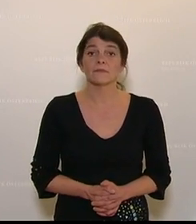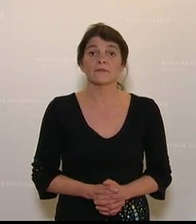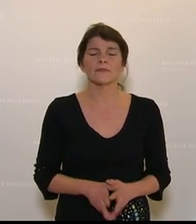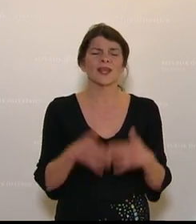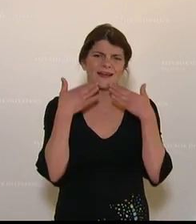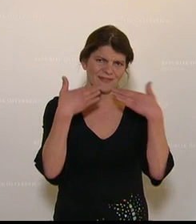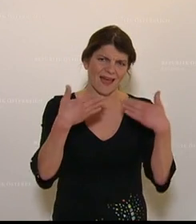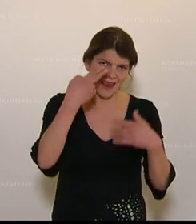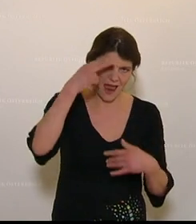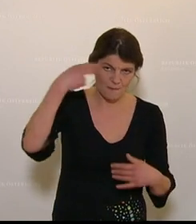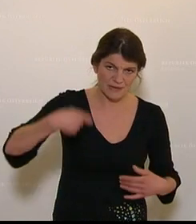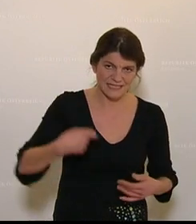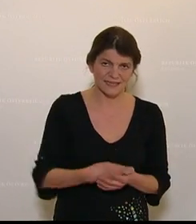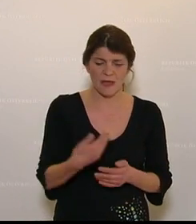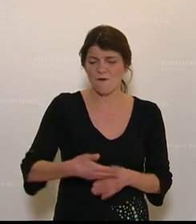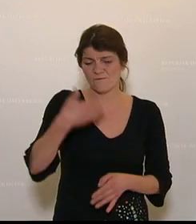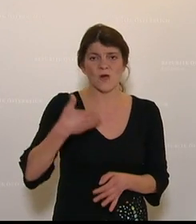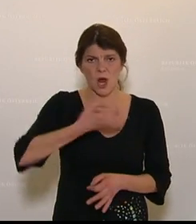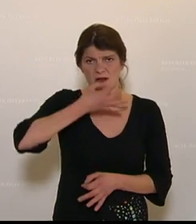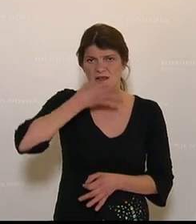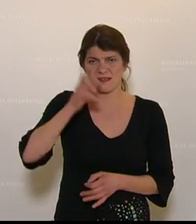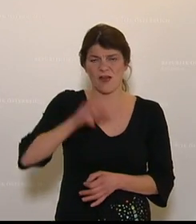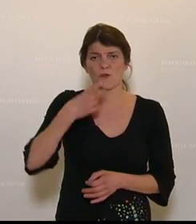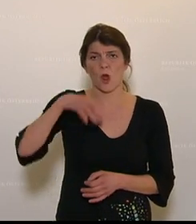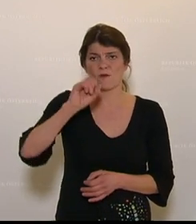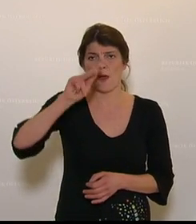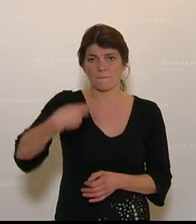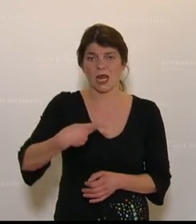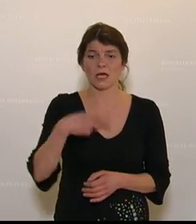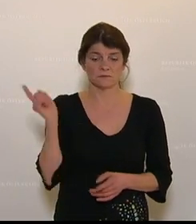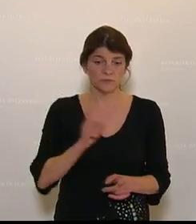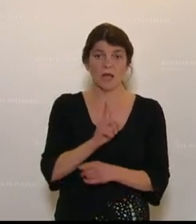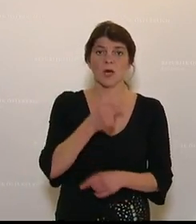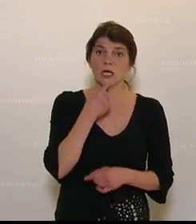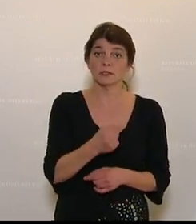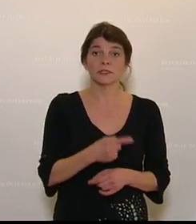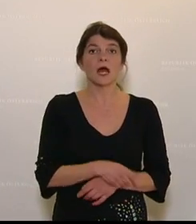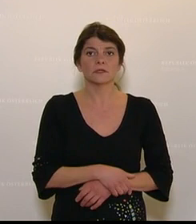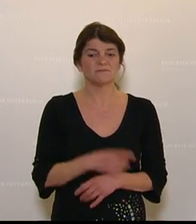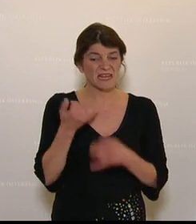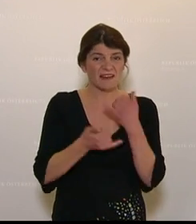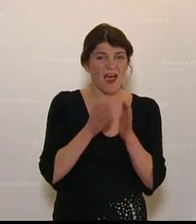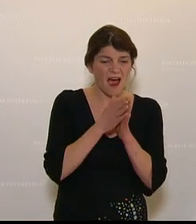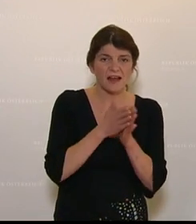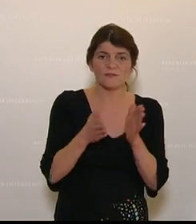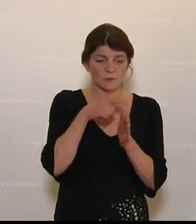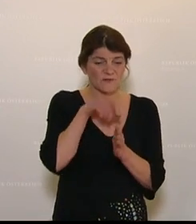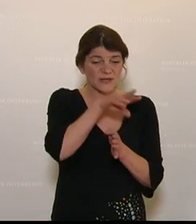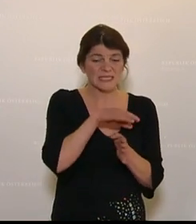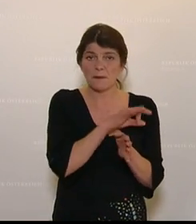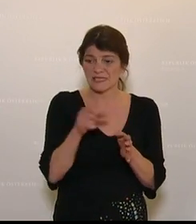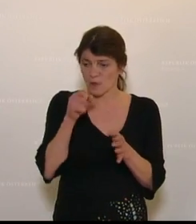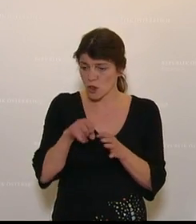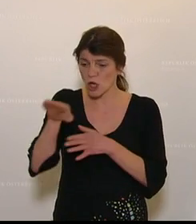Danke Herr Präsident, mein Vorredner von der ÖVP hat sich hierher gestellt und hat behauptet, die Jahrgänge 2014 bis